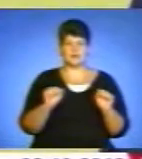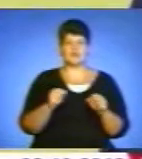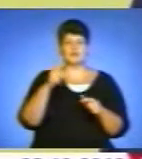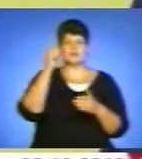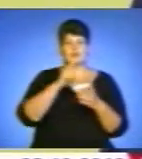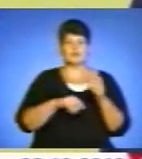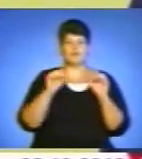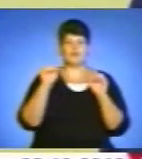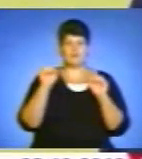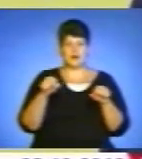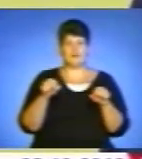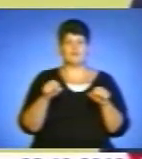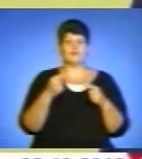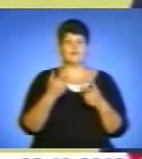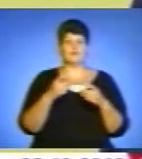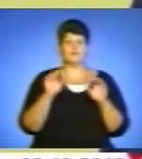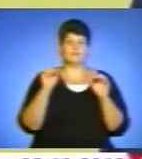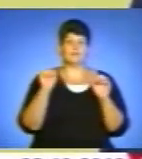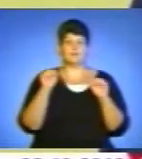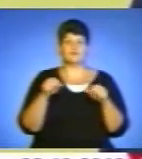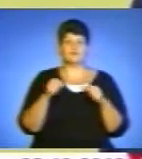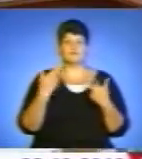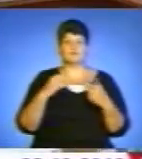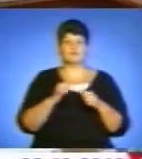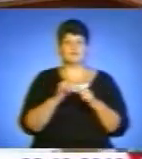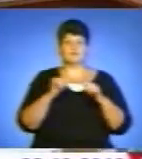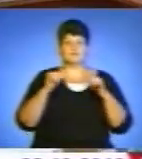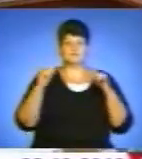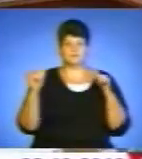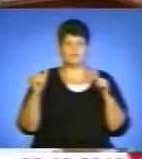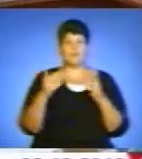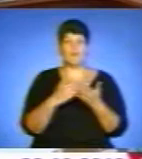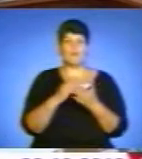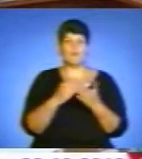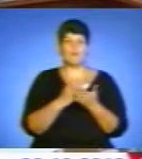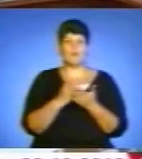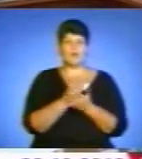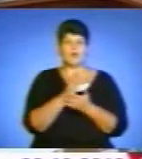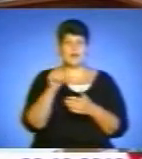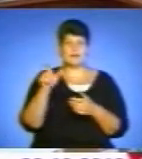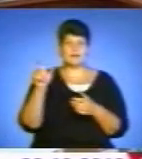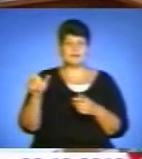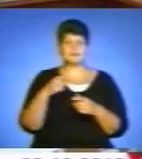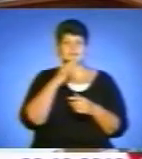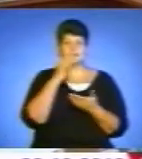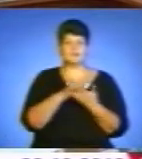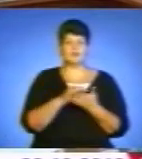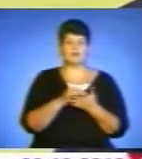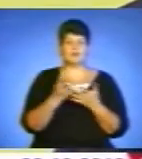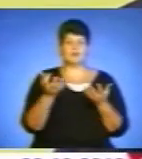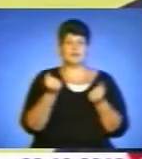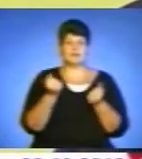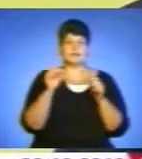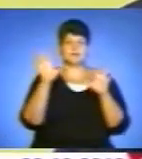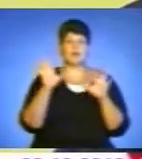стратегію національного розвитку, яку підтримує його політична сила. Політик також поділився думками щодо прийнятого закону про мови.